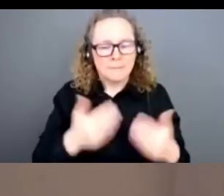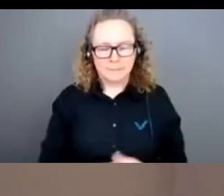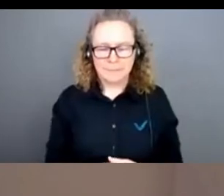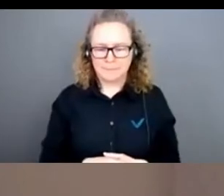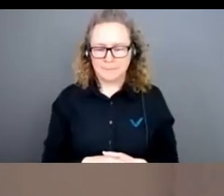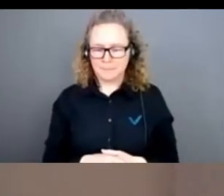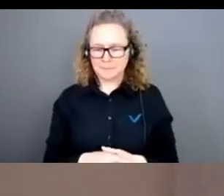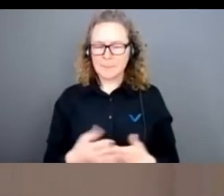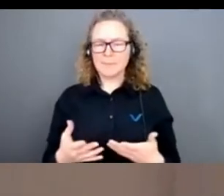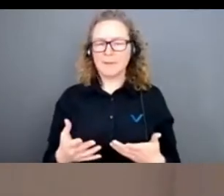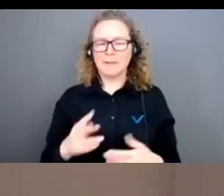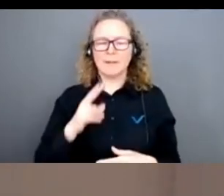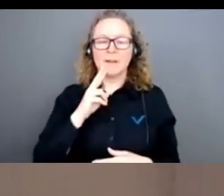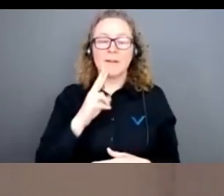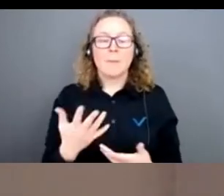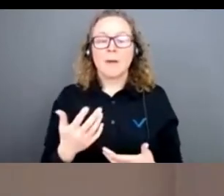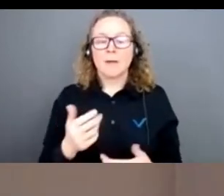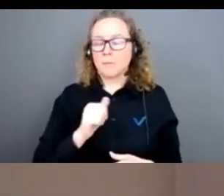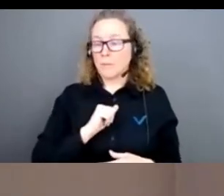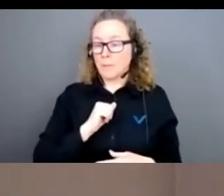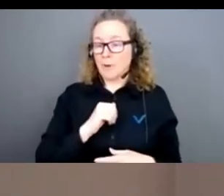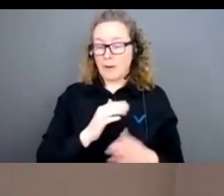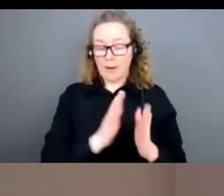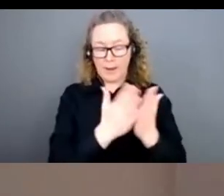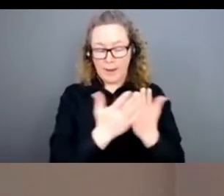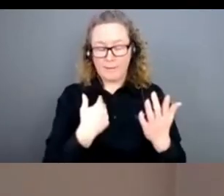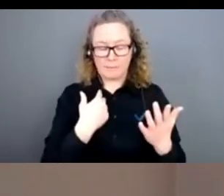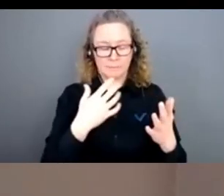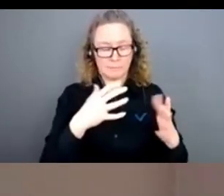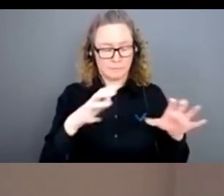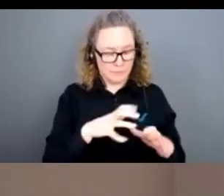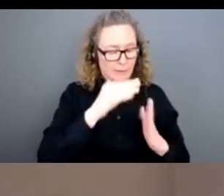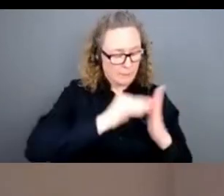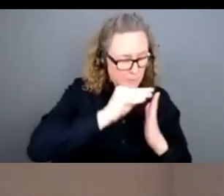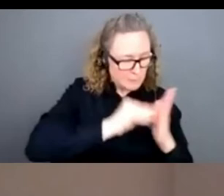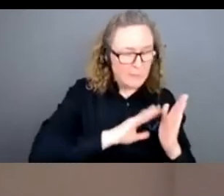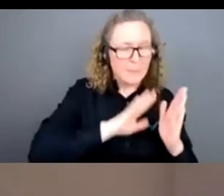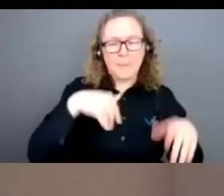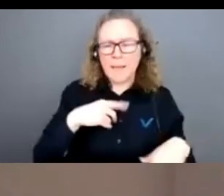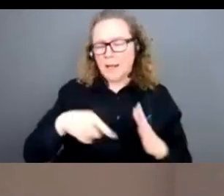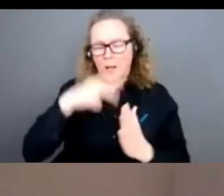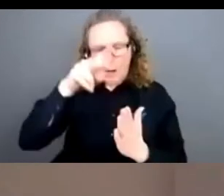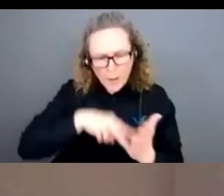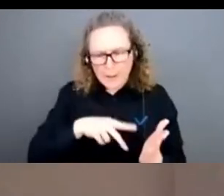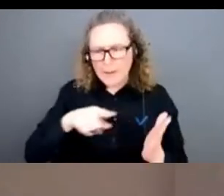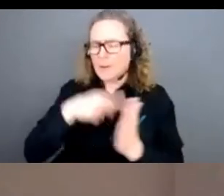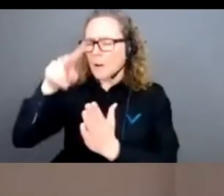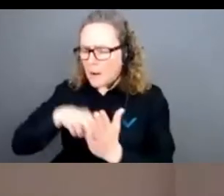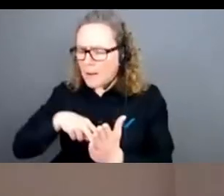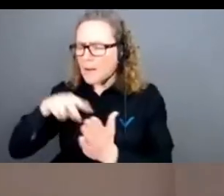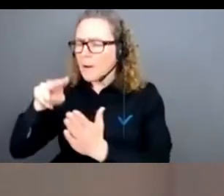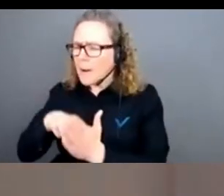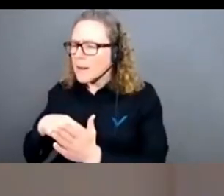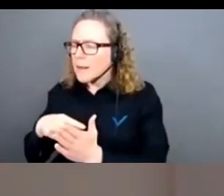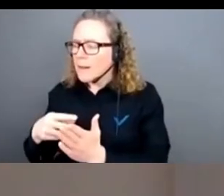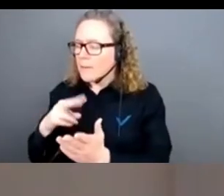Donc vraiment, quand j'ai travaillé sur le livre et puis quand je l'ai relu, quand j'ai relu les épreuves, je l'ai fait plusieurs fois,'étais vraiment frappé par